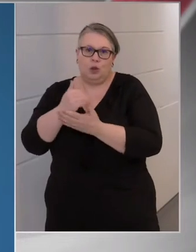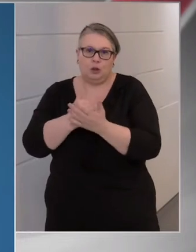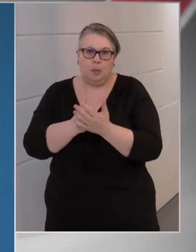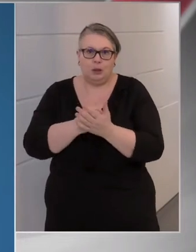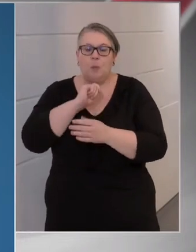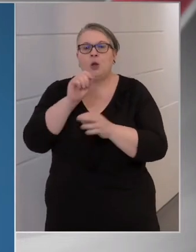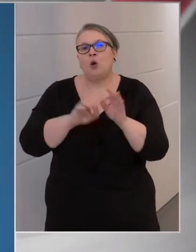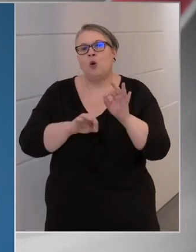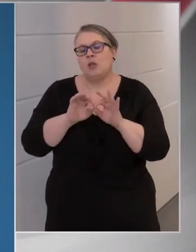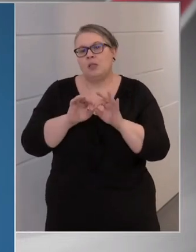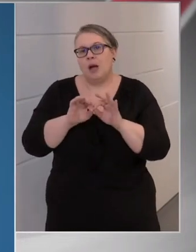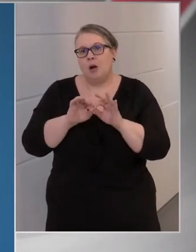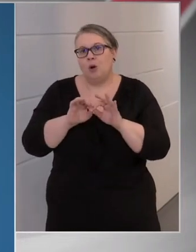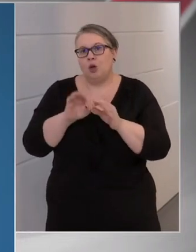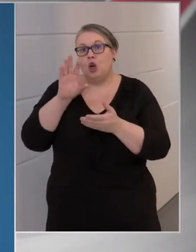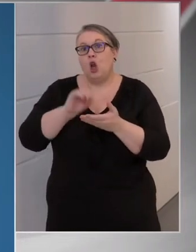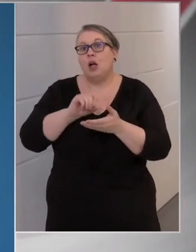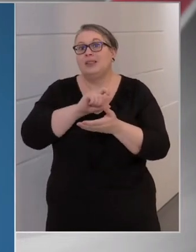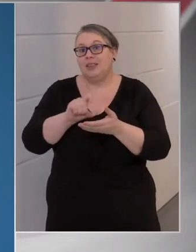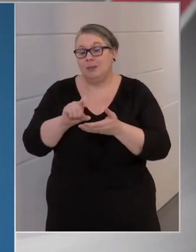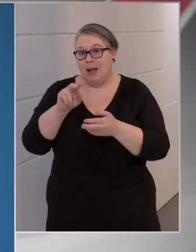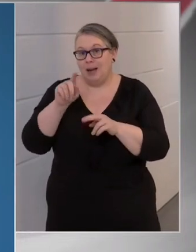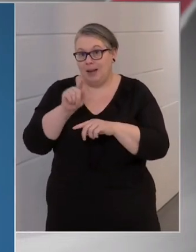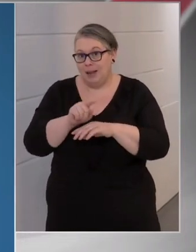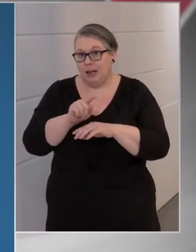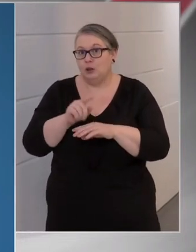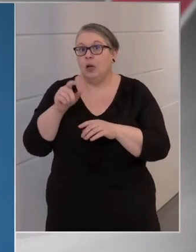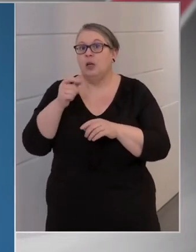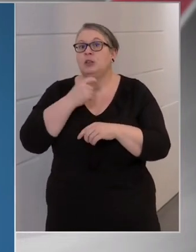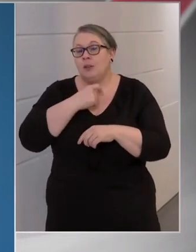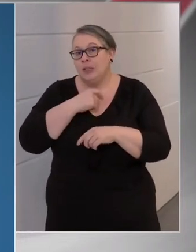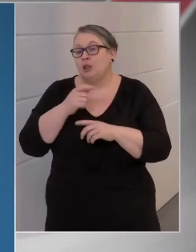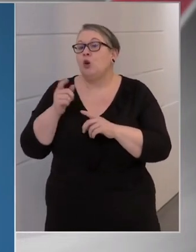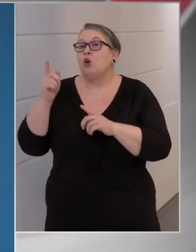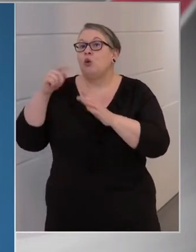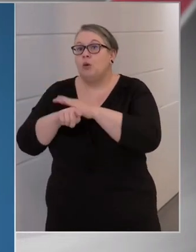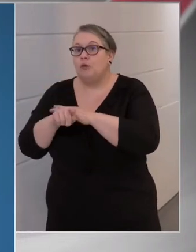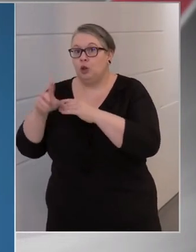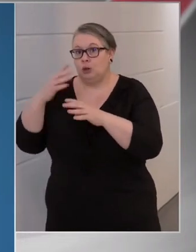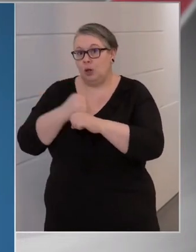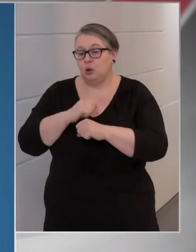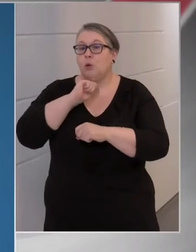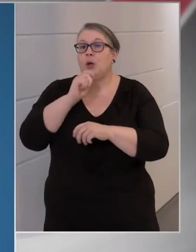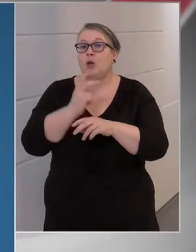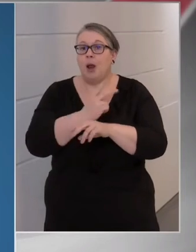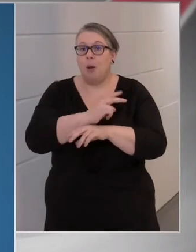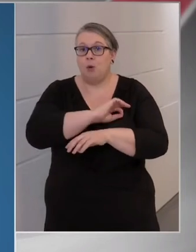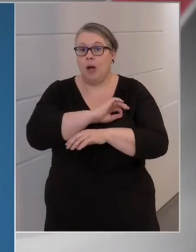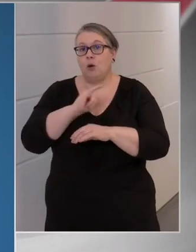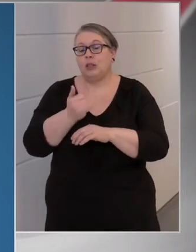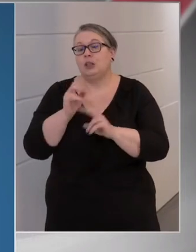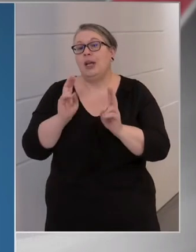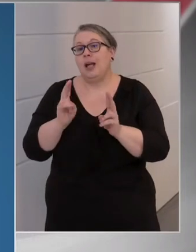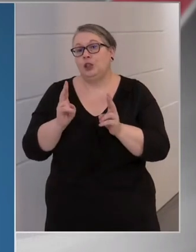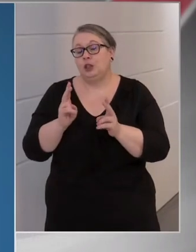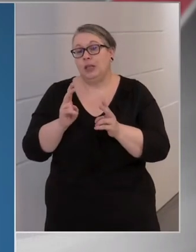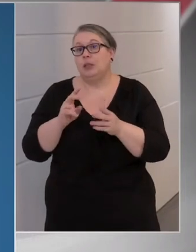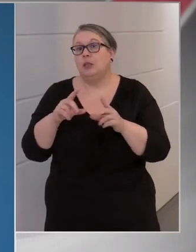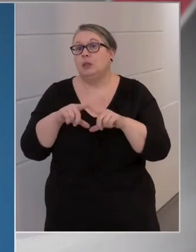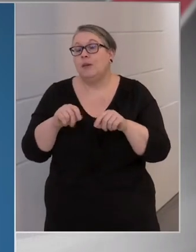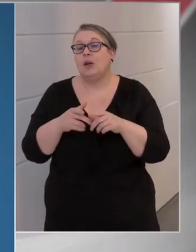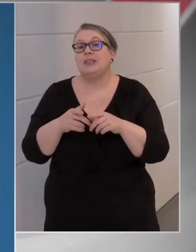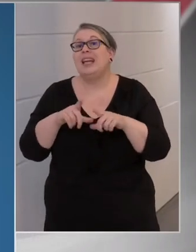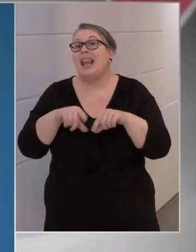a Magyarországon lakcímen rendelkező, de a szavazáskor külföldön tartózkodó magyar állampolgárok is szavazhassanak levélben